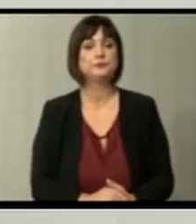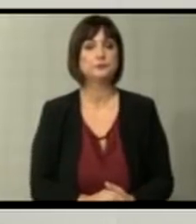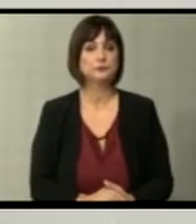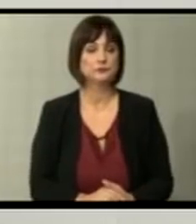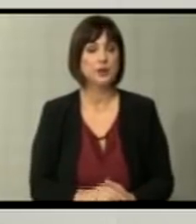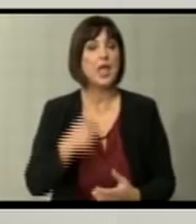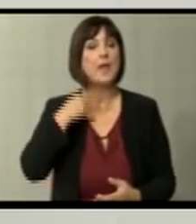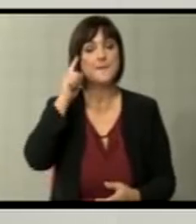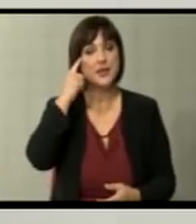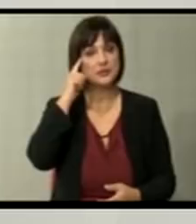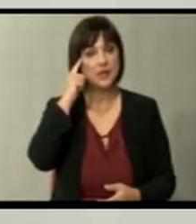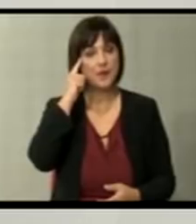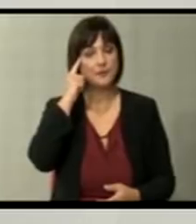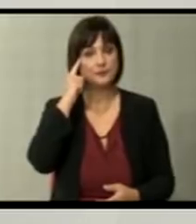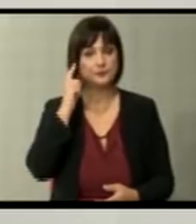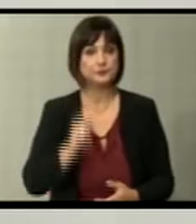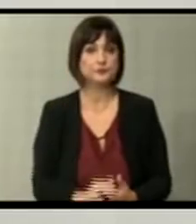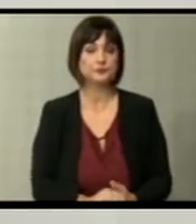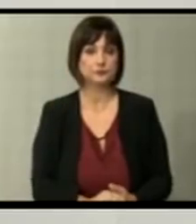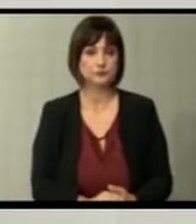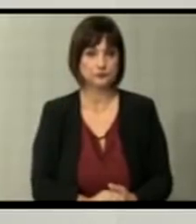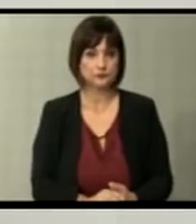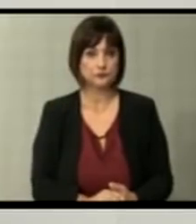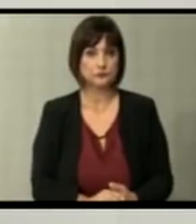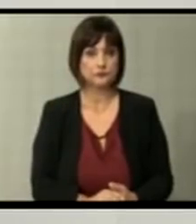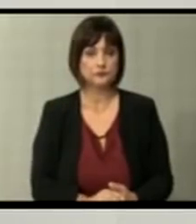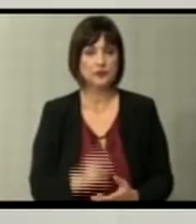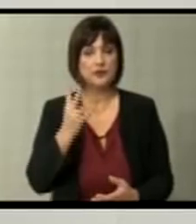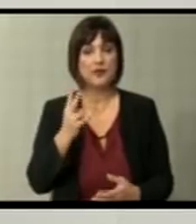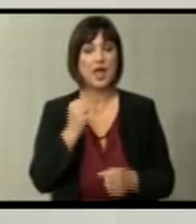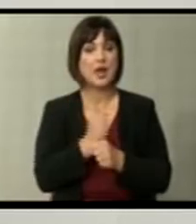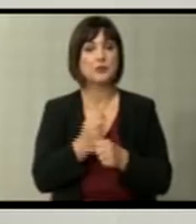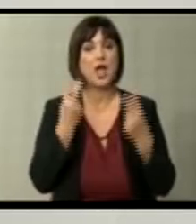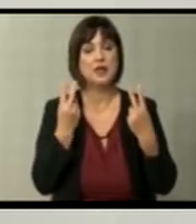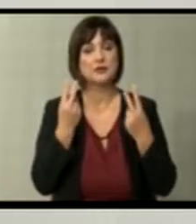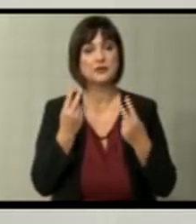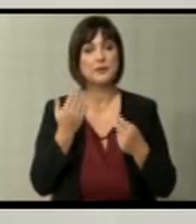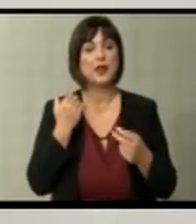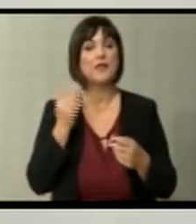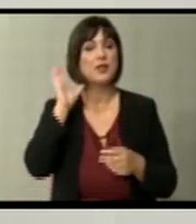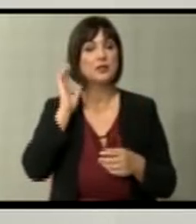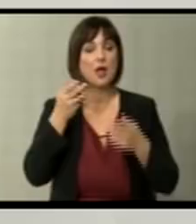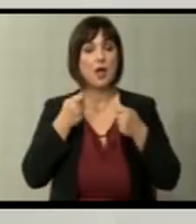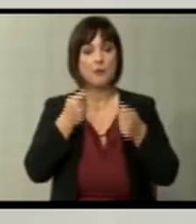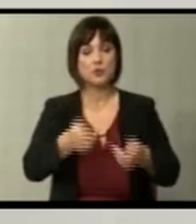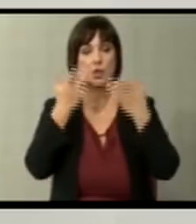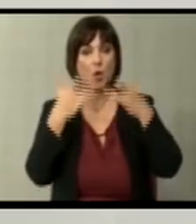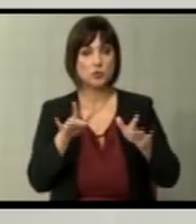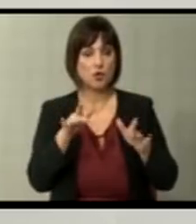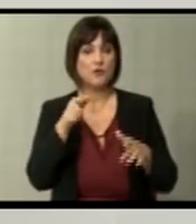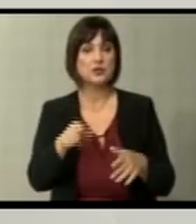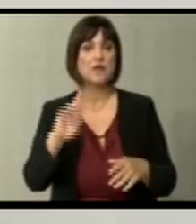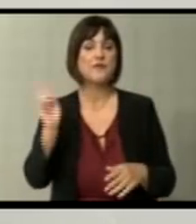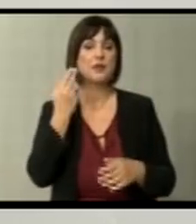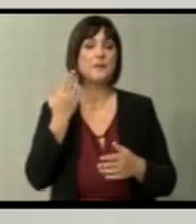И мислам дека се... Две работи важни. Пред владата да поднесе оставка и да